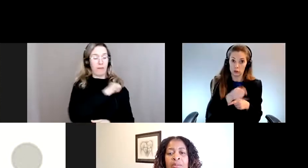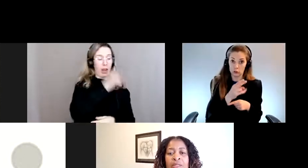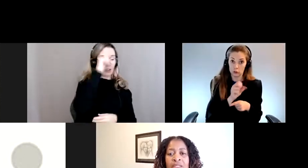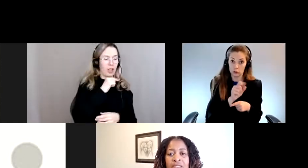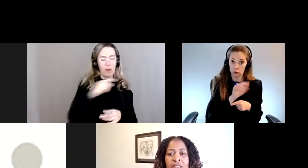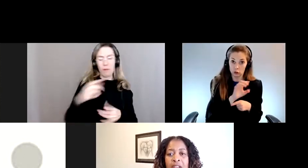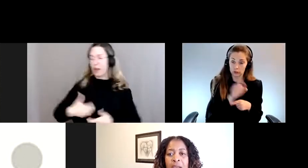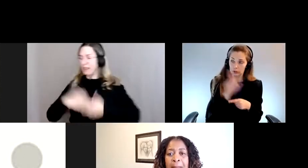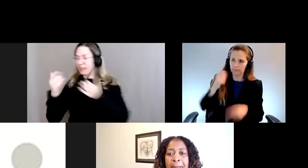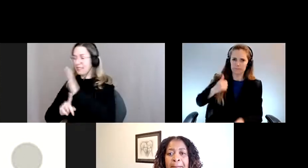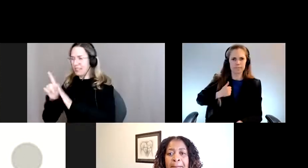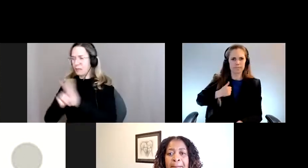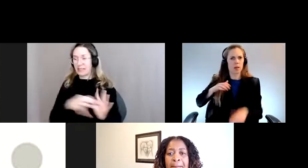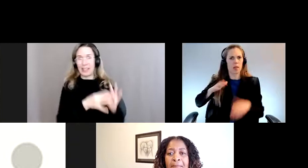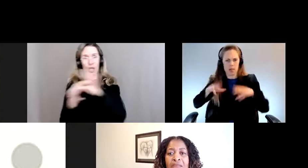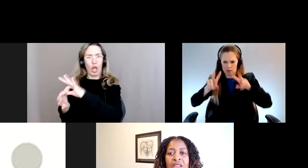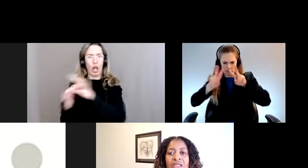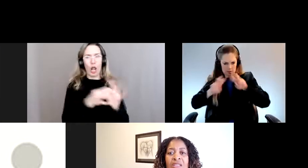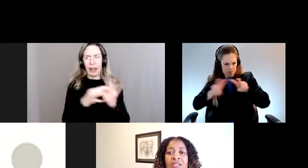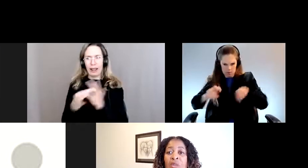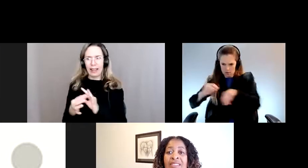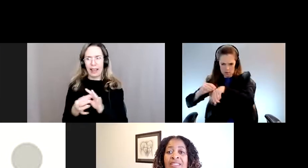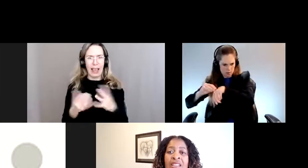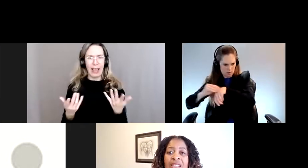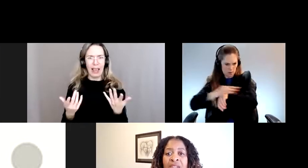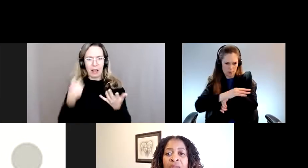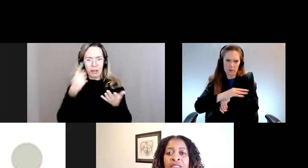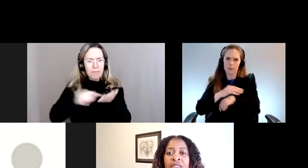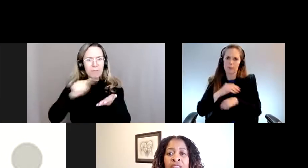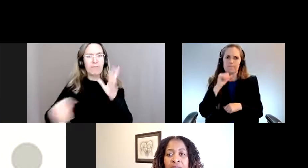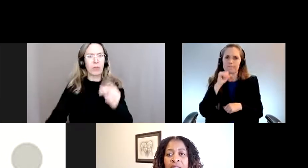crise climatique n'ont pas explicitement été explorés.